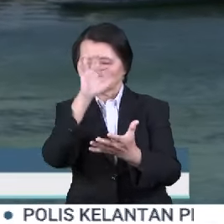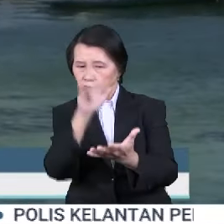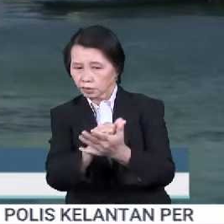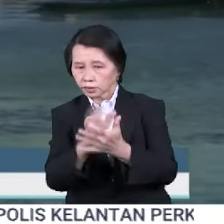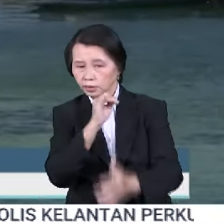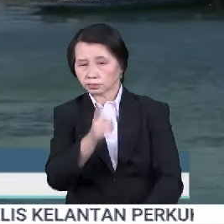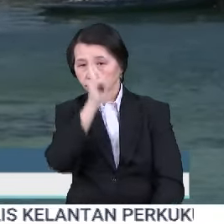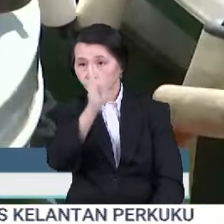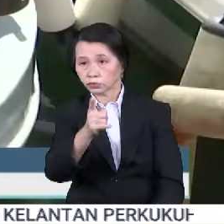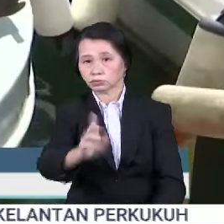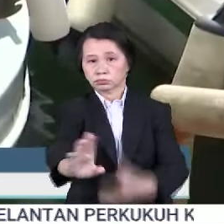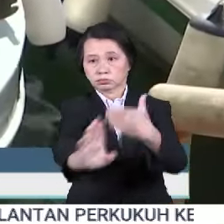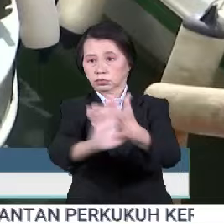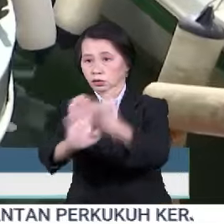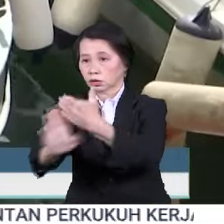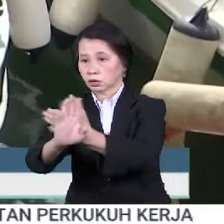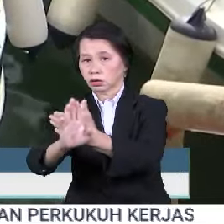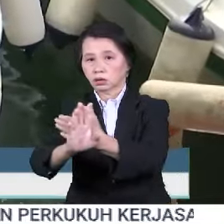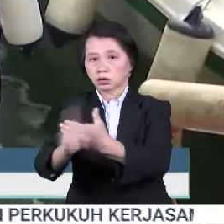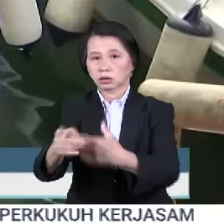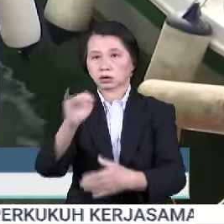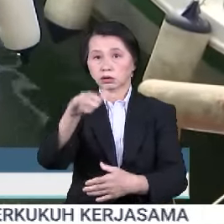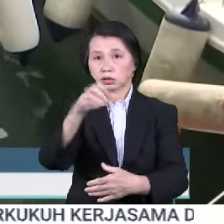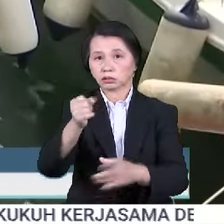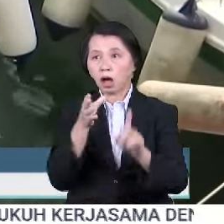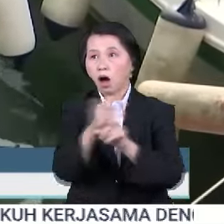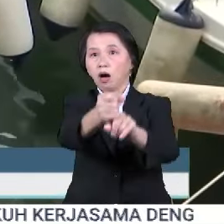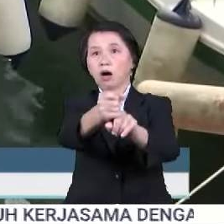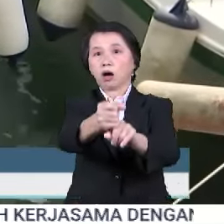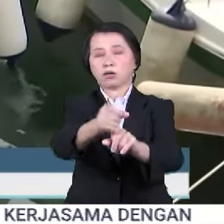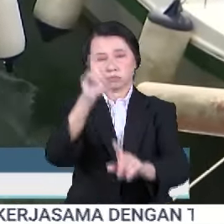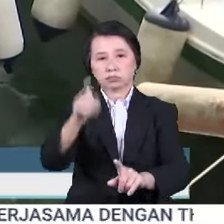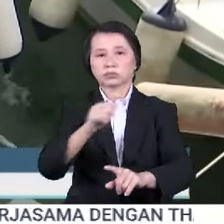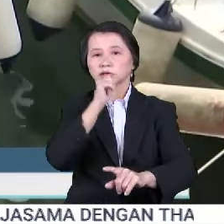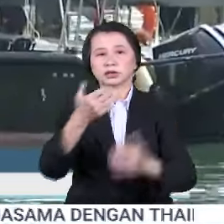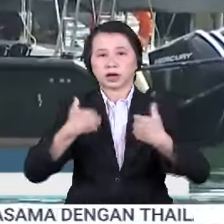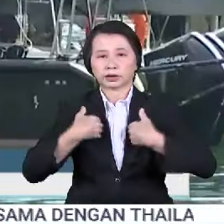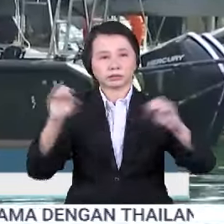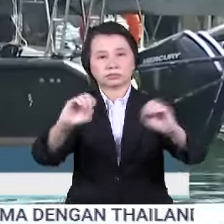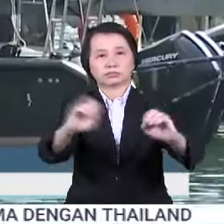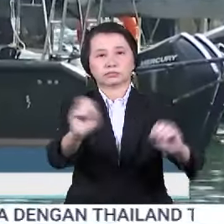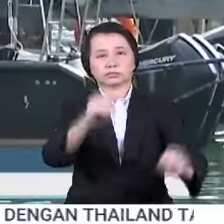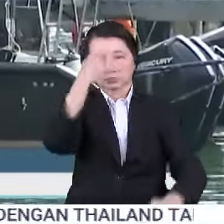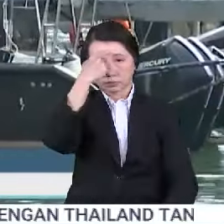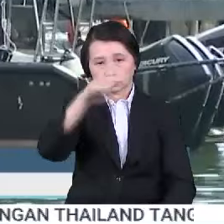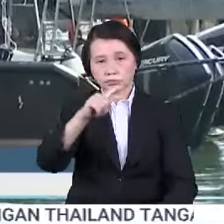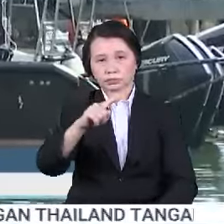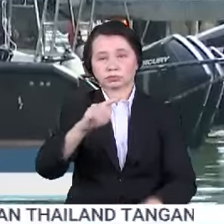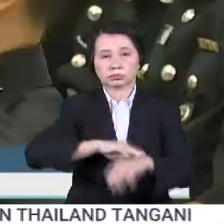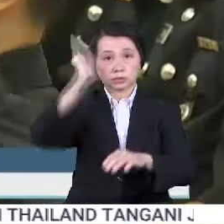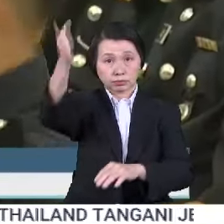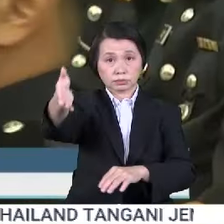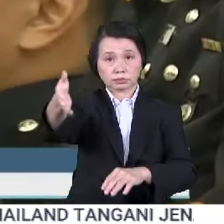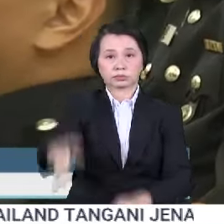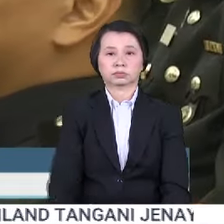bahawa ancaman berkaitan dengan isu-isu kidnapping forensik ini tidak lagi wujud untuk dimasakkan datang.